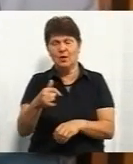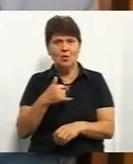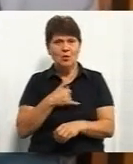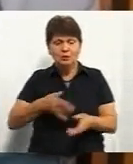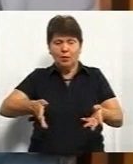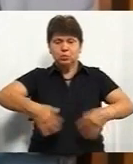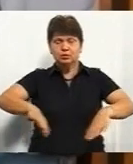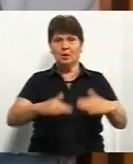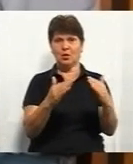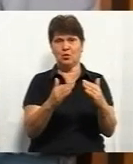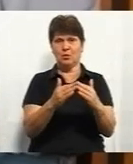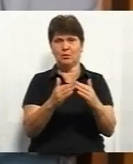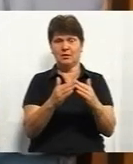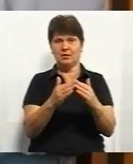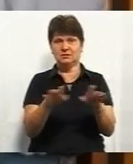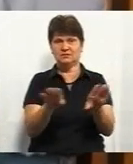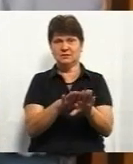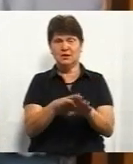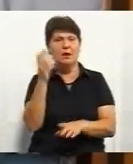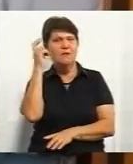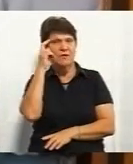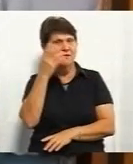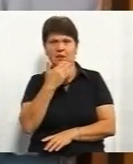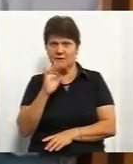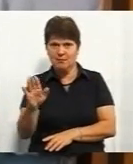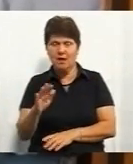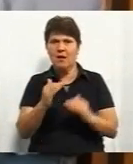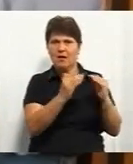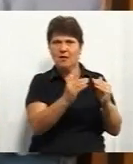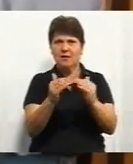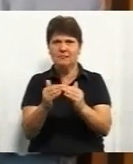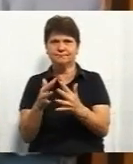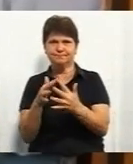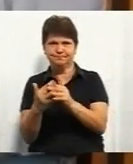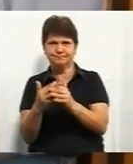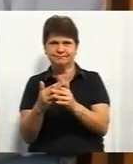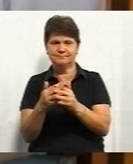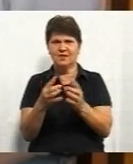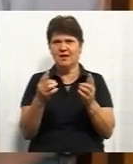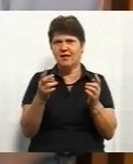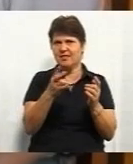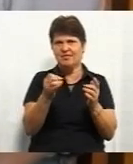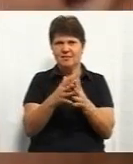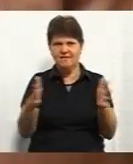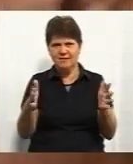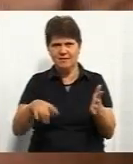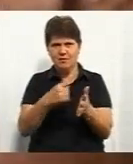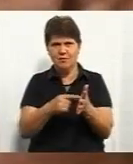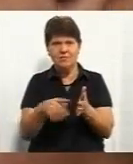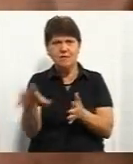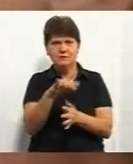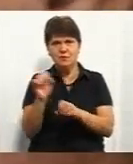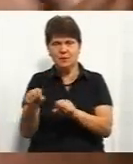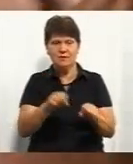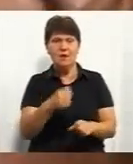дома стоять заколочені. Ну, в Києві – нет, а в деревнях, в небольших городах. Це все можна. Вони